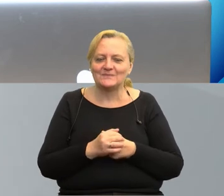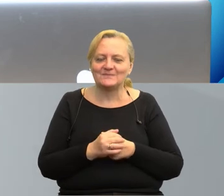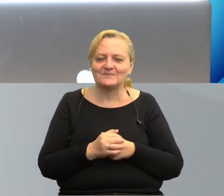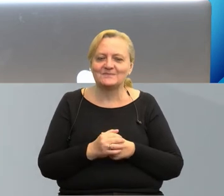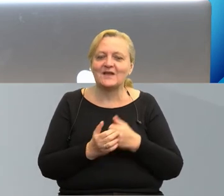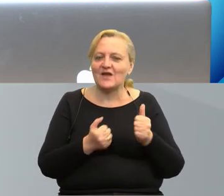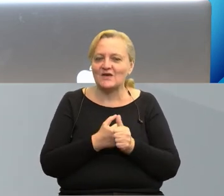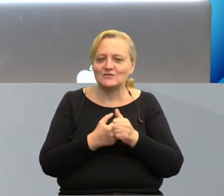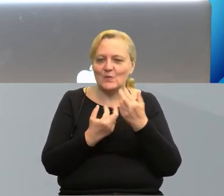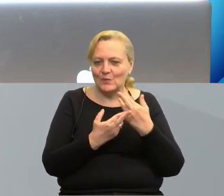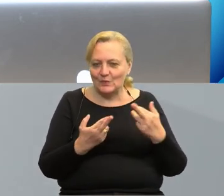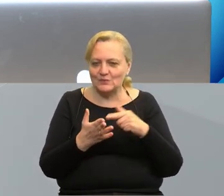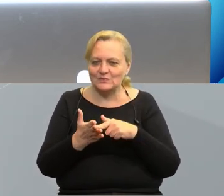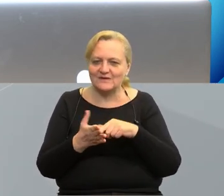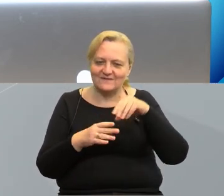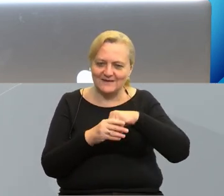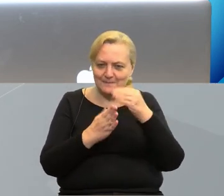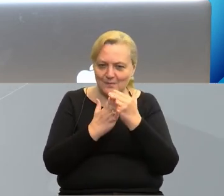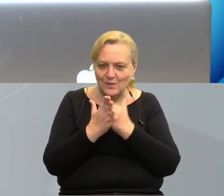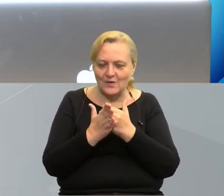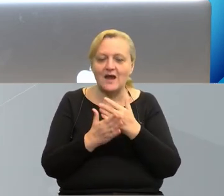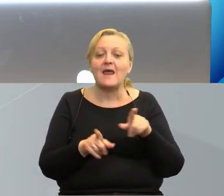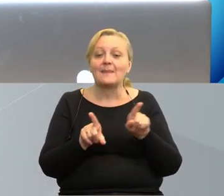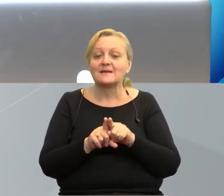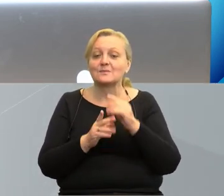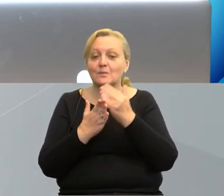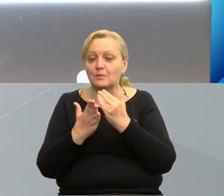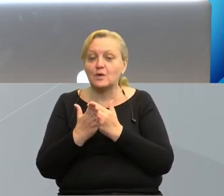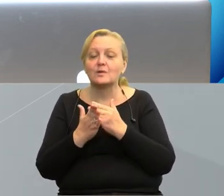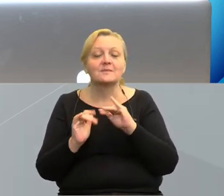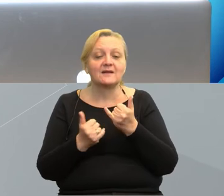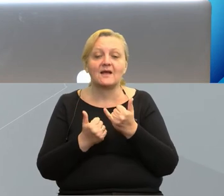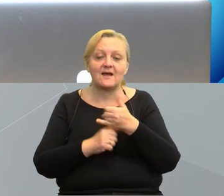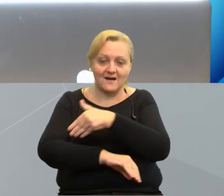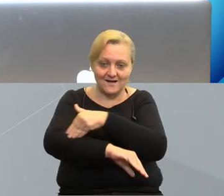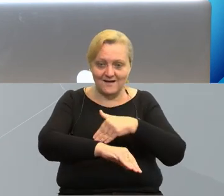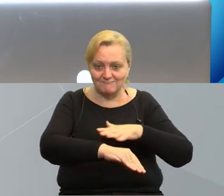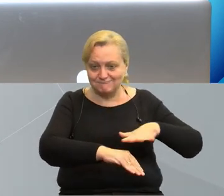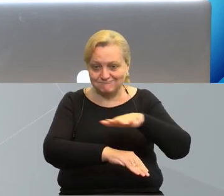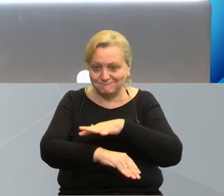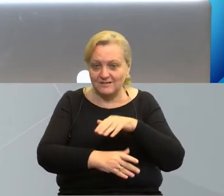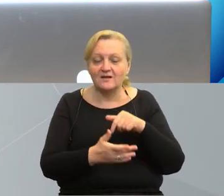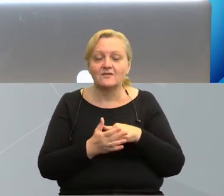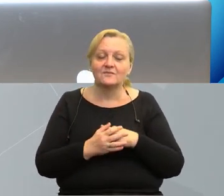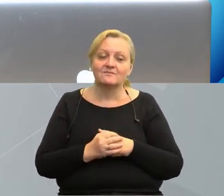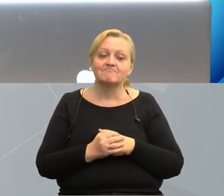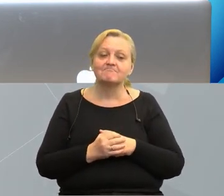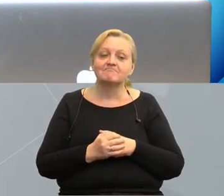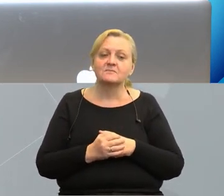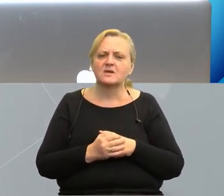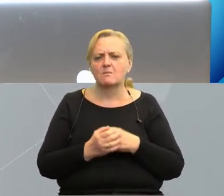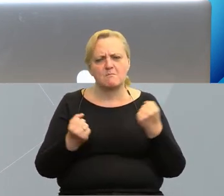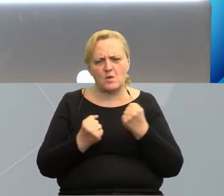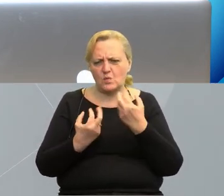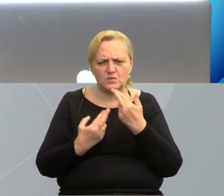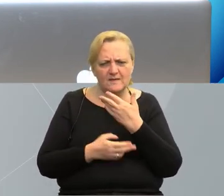jeżeli chodzi o różnice pomiędzy tymi programami, a programami takimi transgranicznymi, wielkich